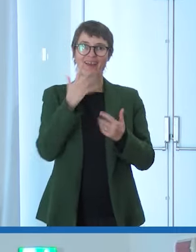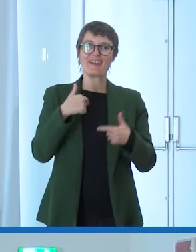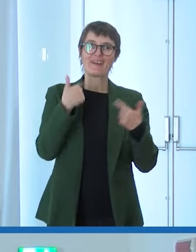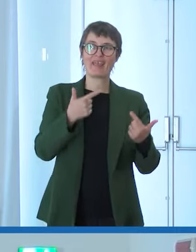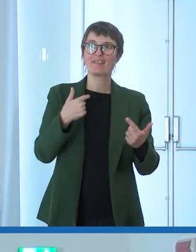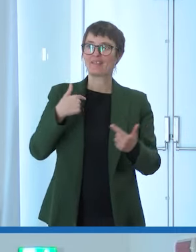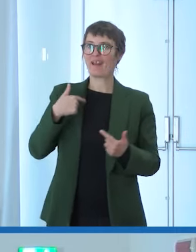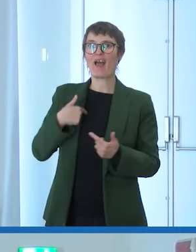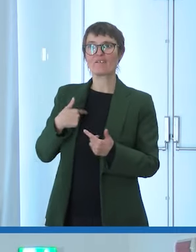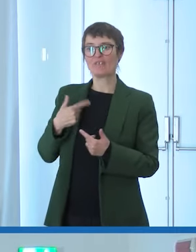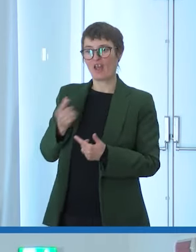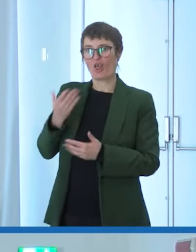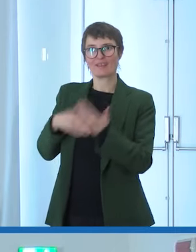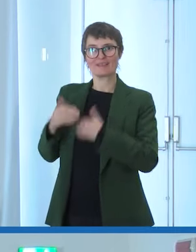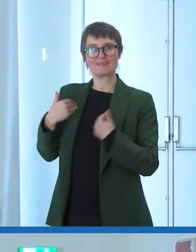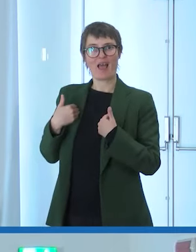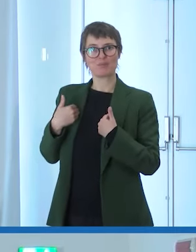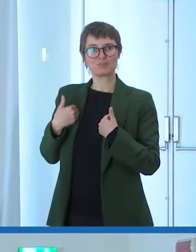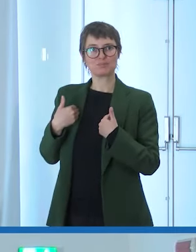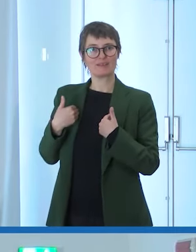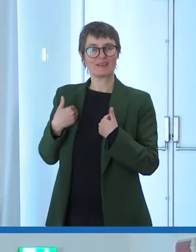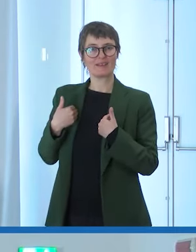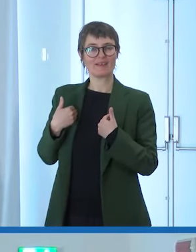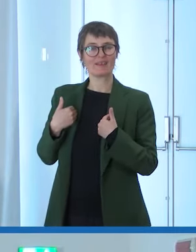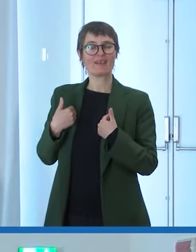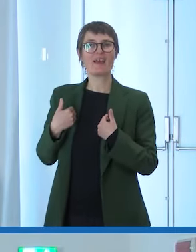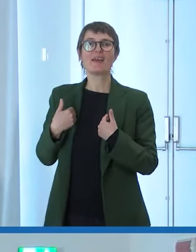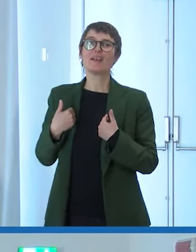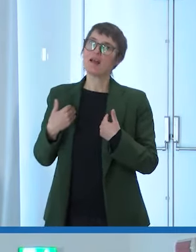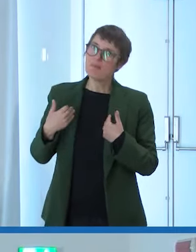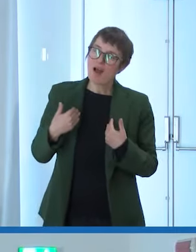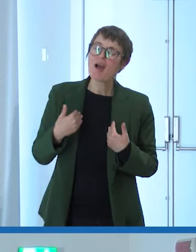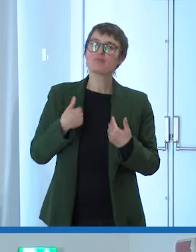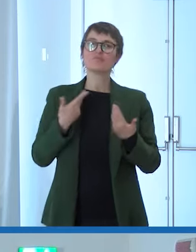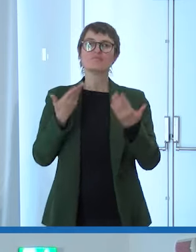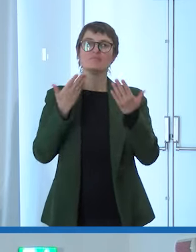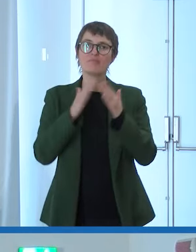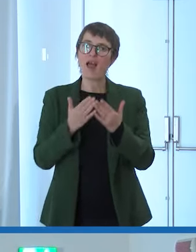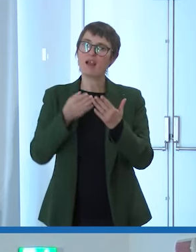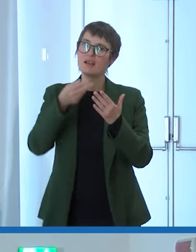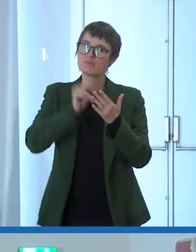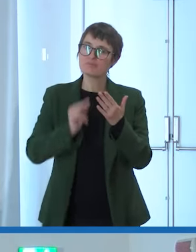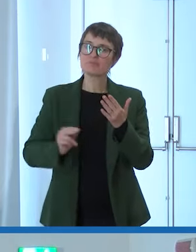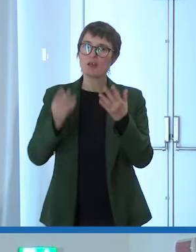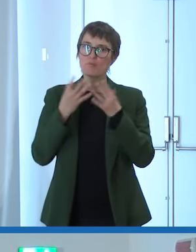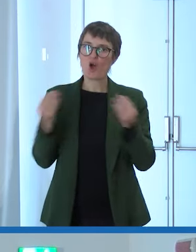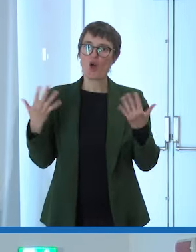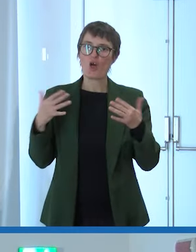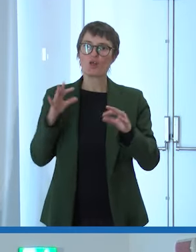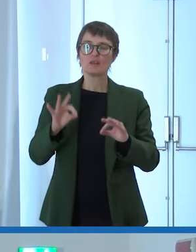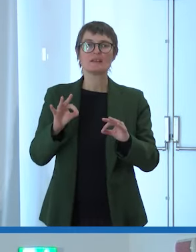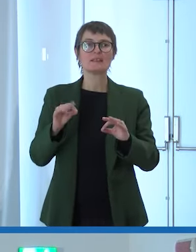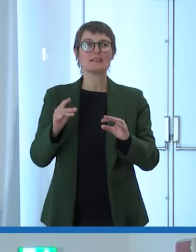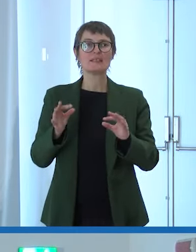disabile però io ho scritto molti libri sembrati qua ho incominciato a scrivere